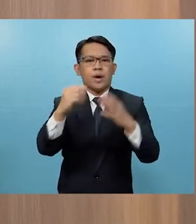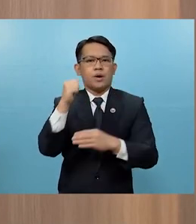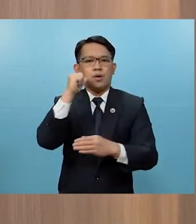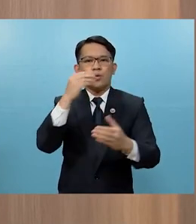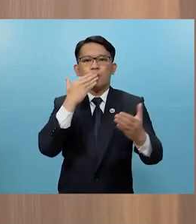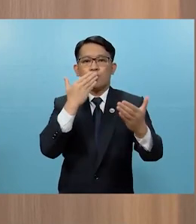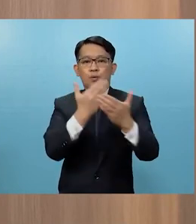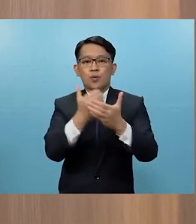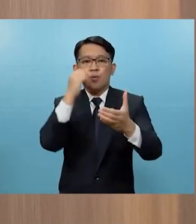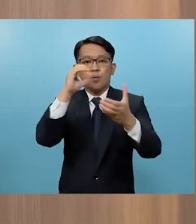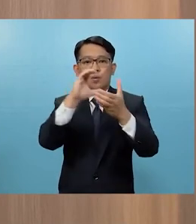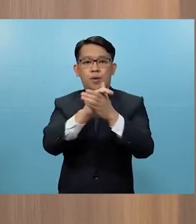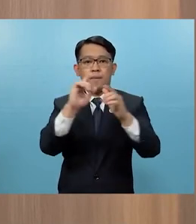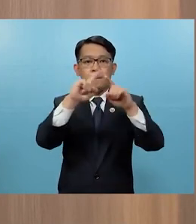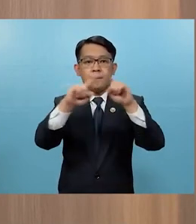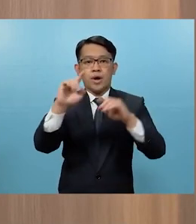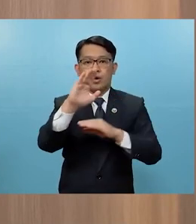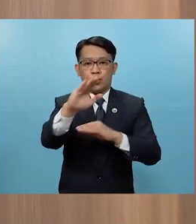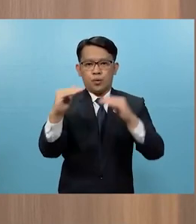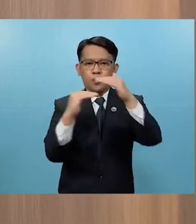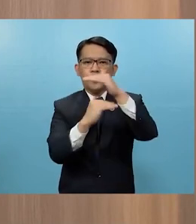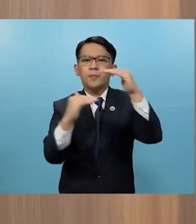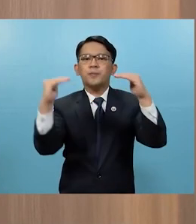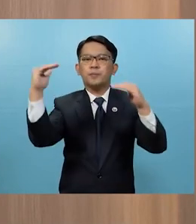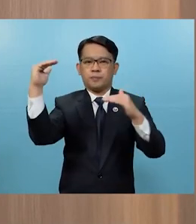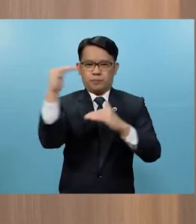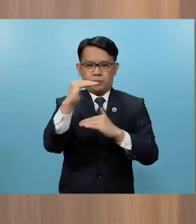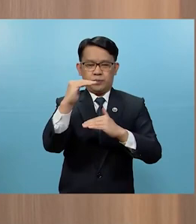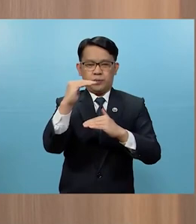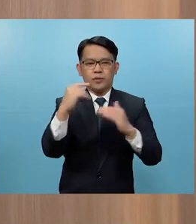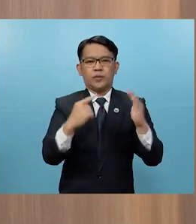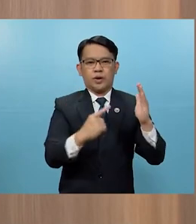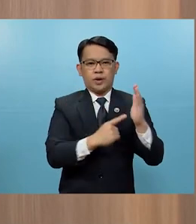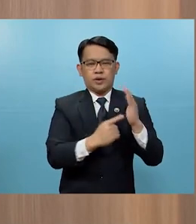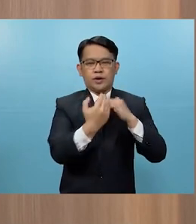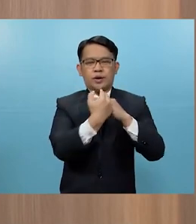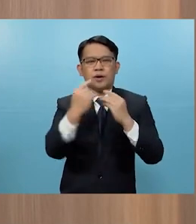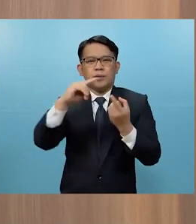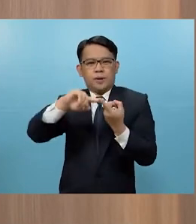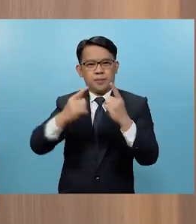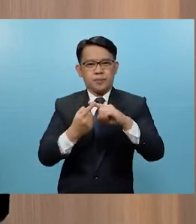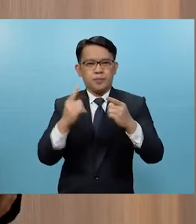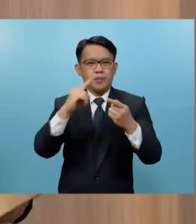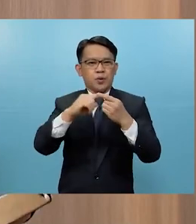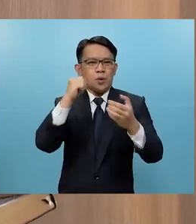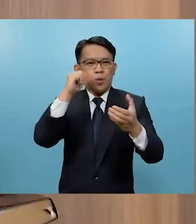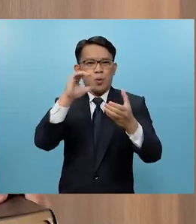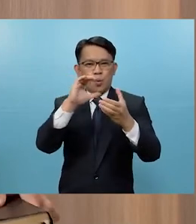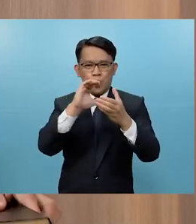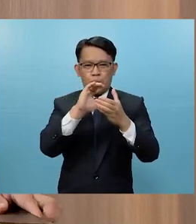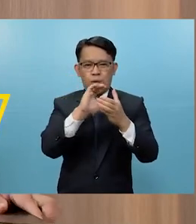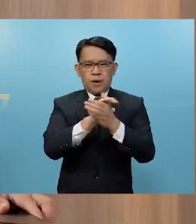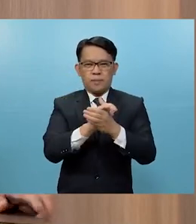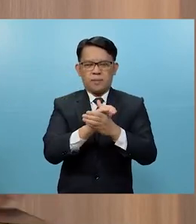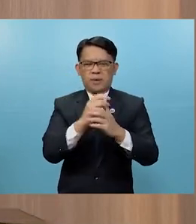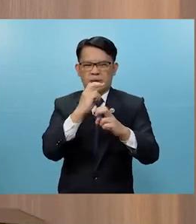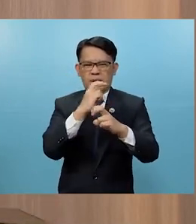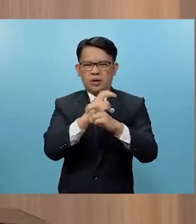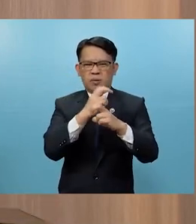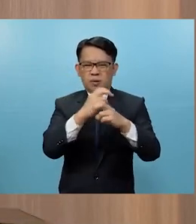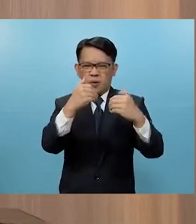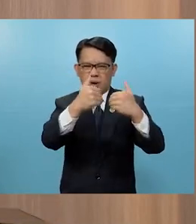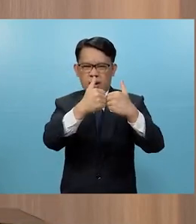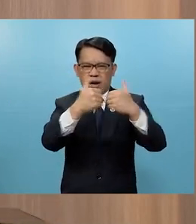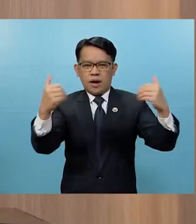mabuting asawa ngunit sa kanilay nakahihigit ka Ito po mga kaibigan ang asawa na napakahirap na